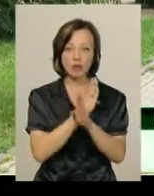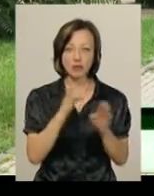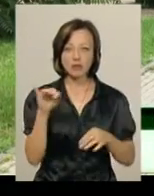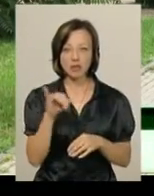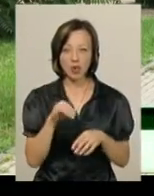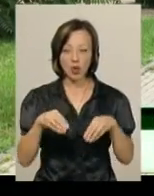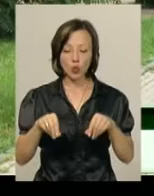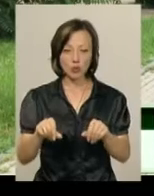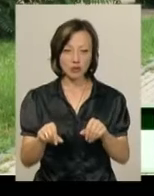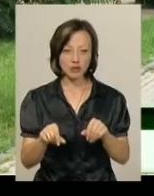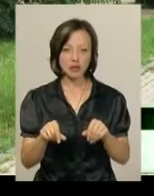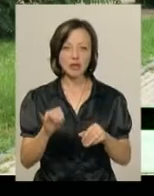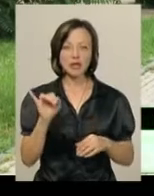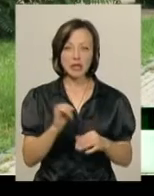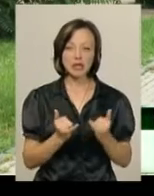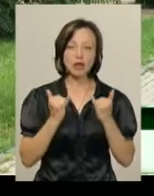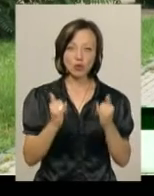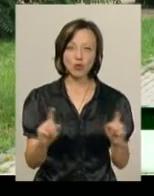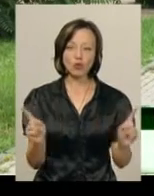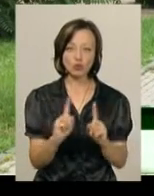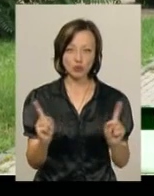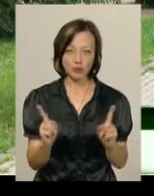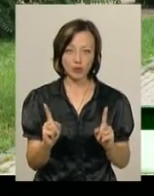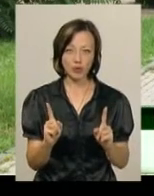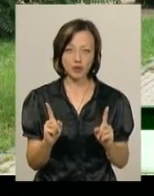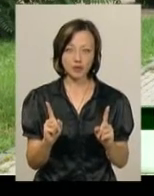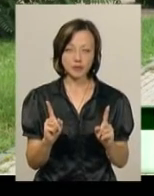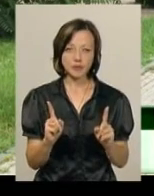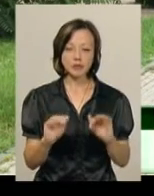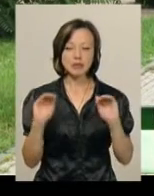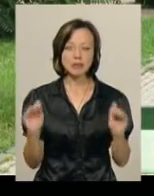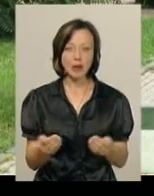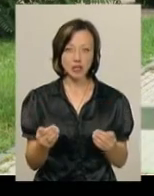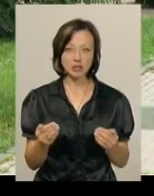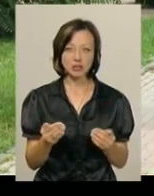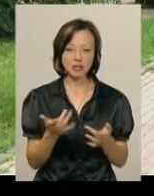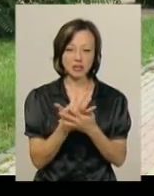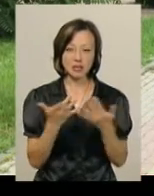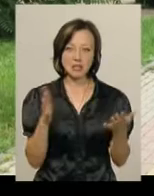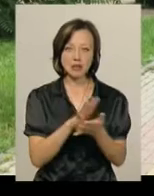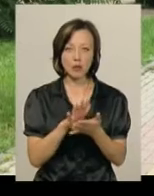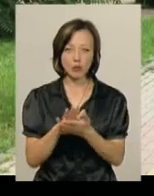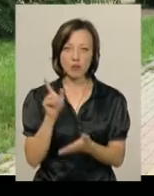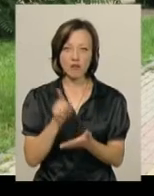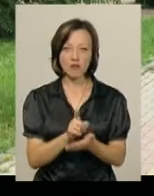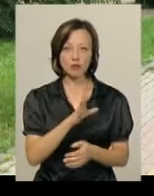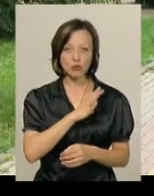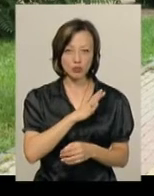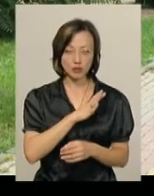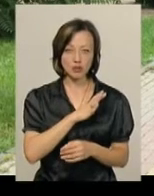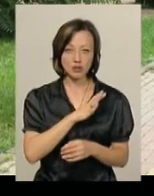ґрунтів. І для того, щоб зменшити всяке забруднення, повинен бути